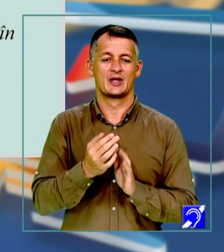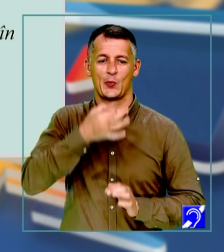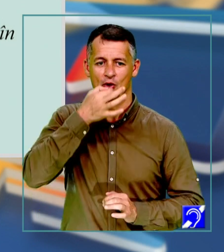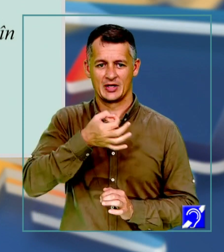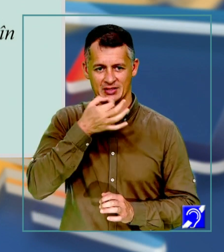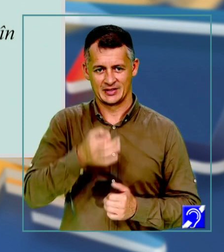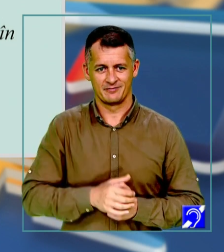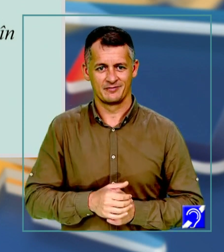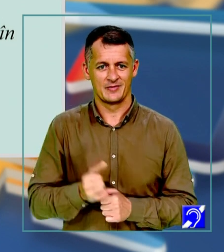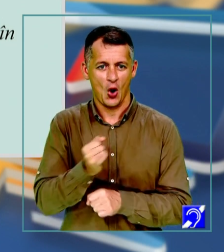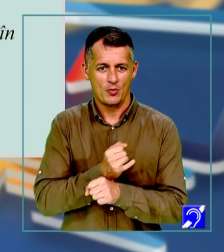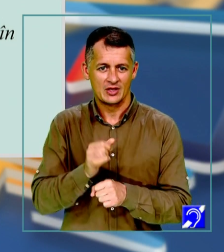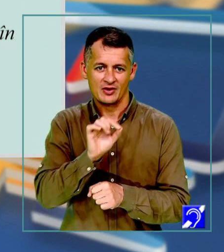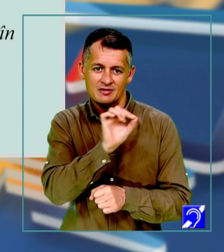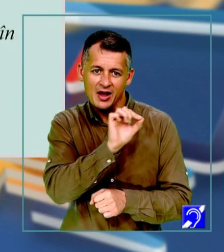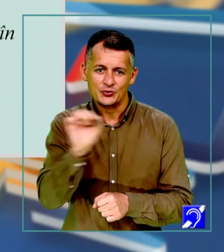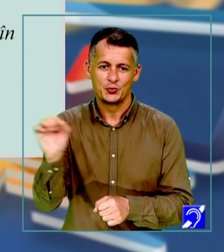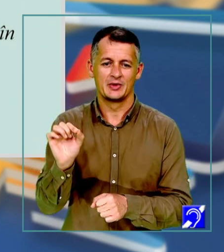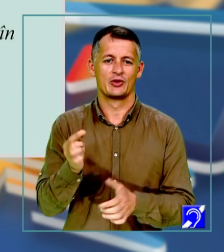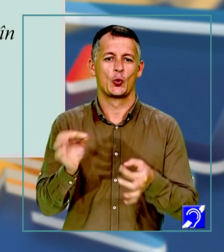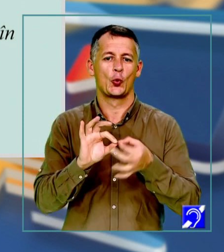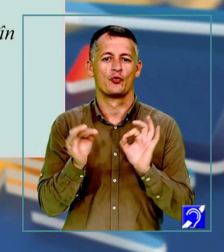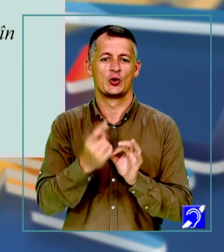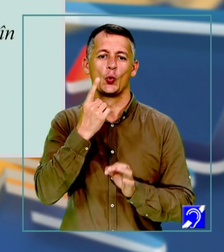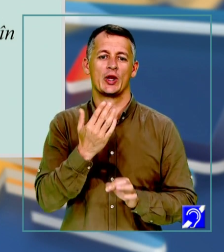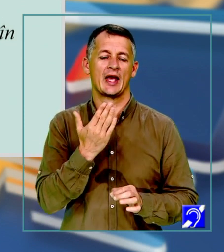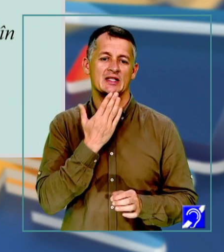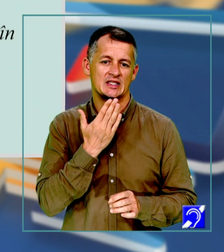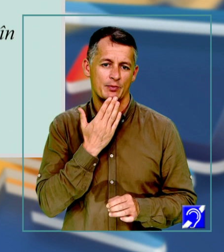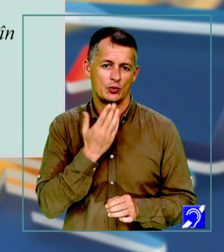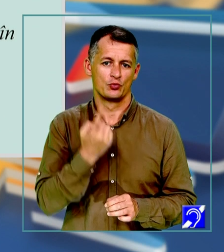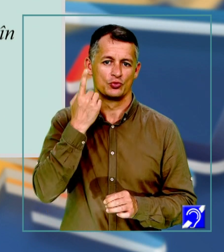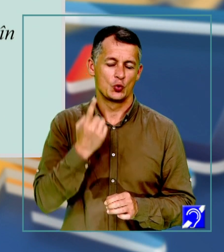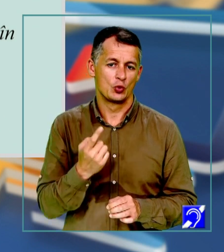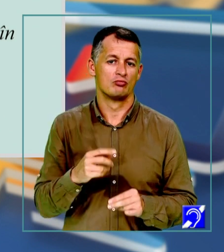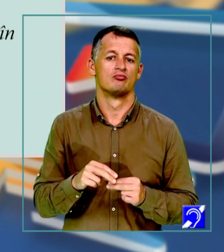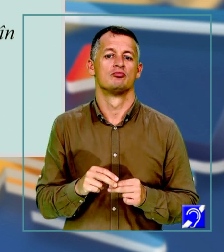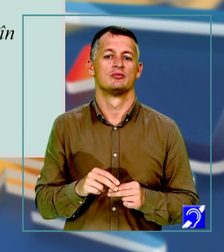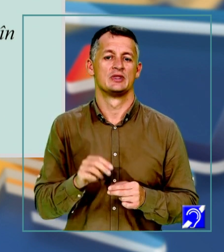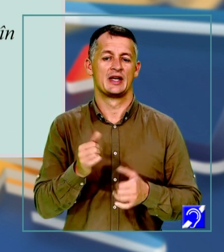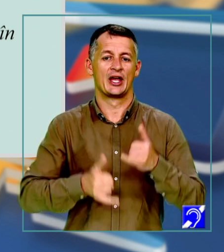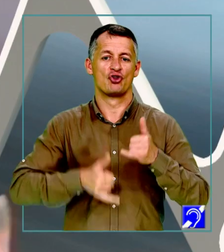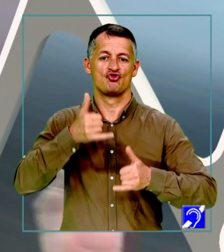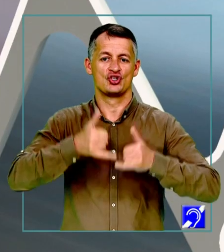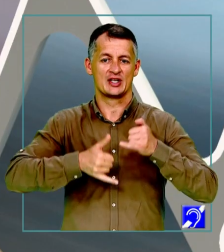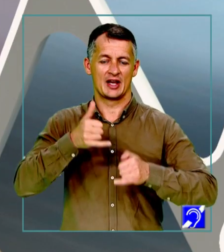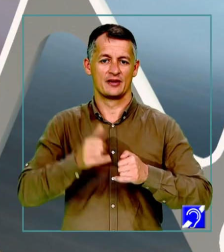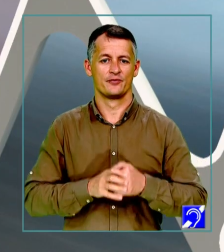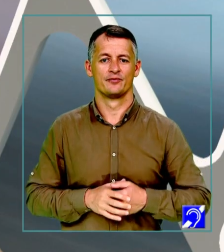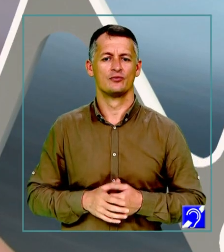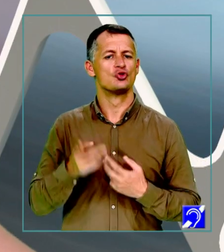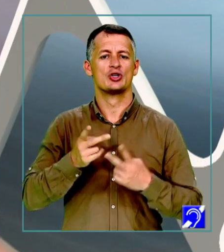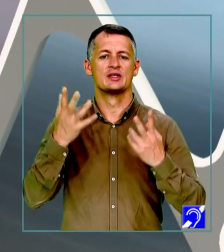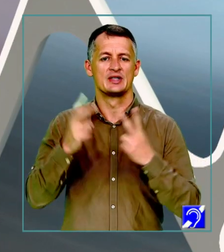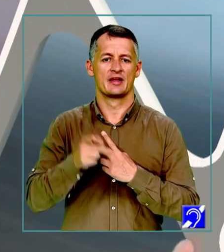observați că v-am subliniat anumite cuvinte. Un exemplu și un inginer curios în fața poeziei. Ce înțeleg de